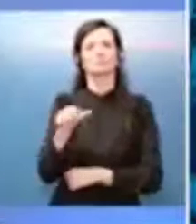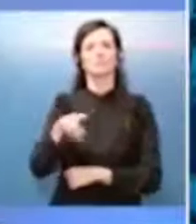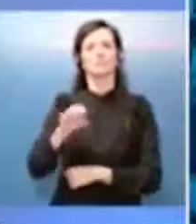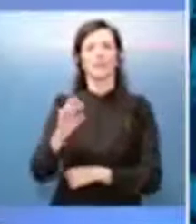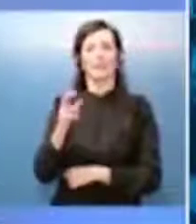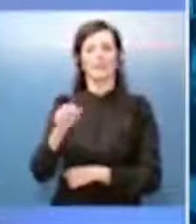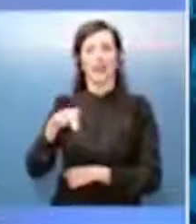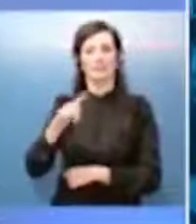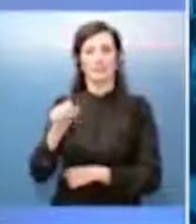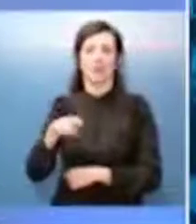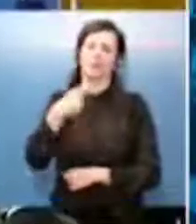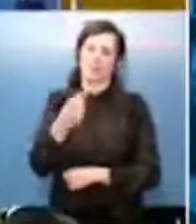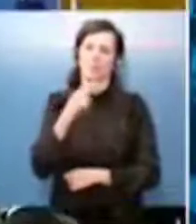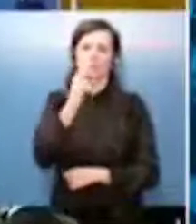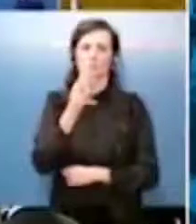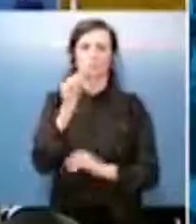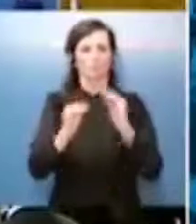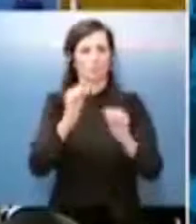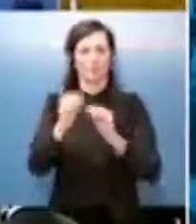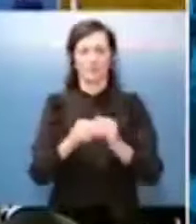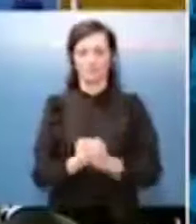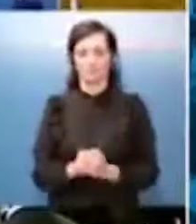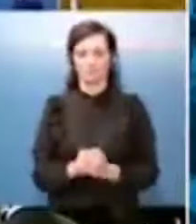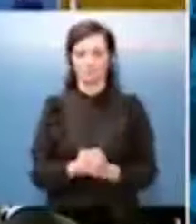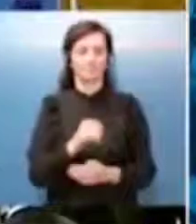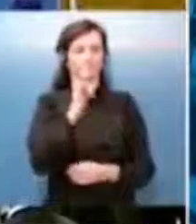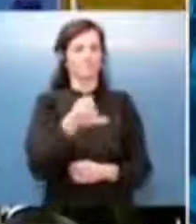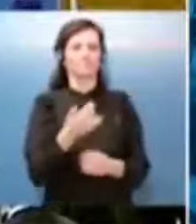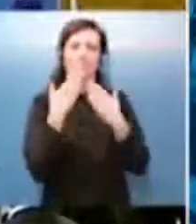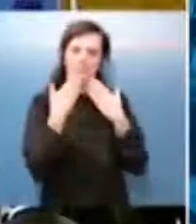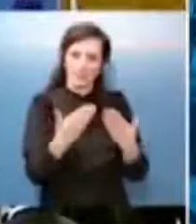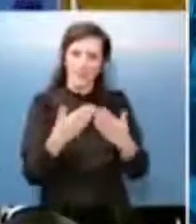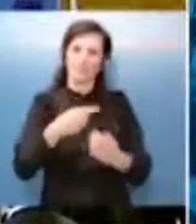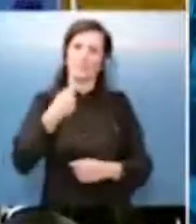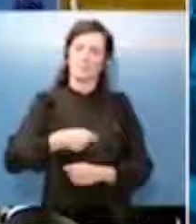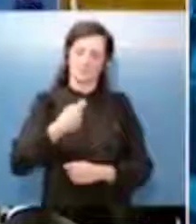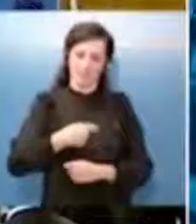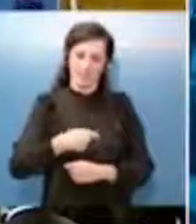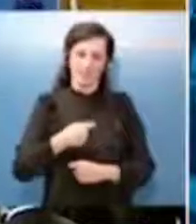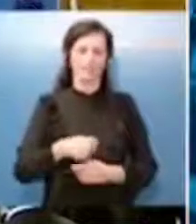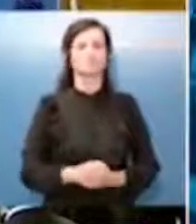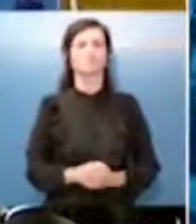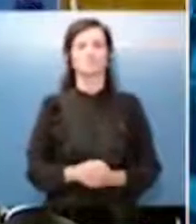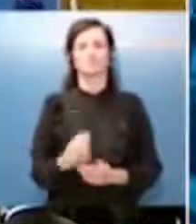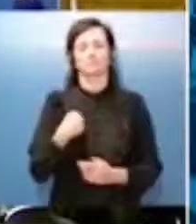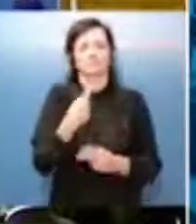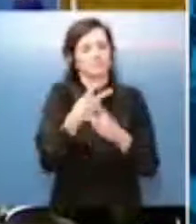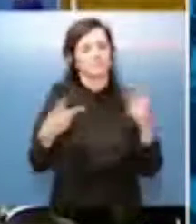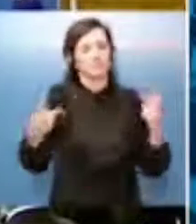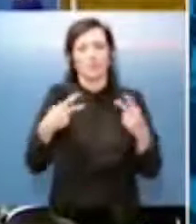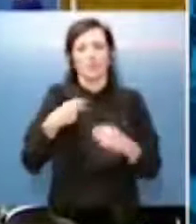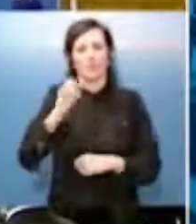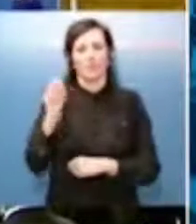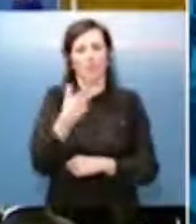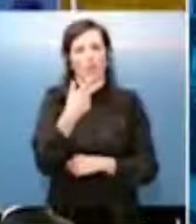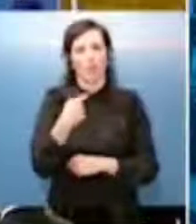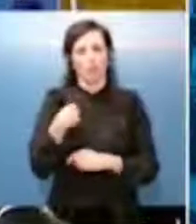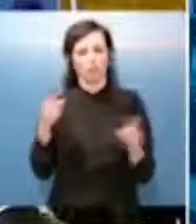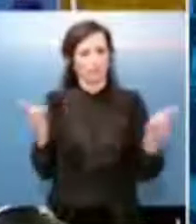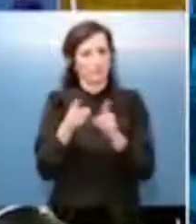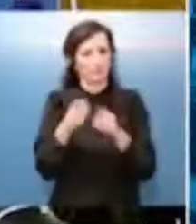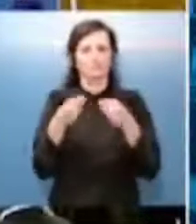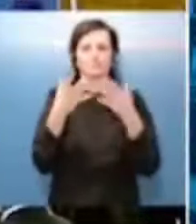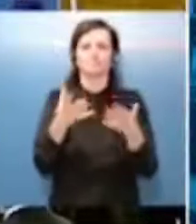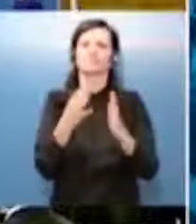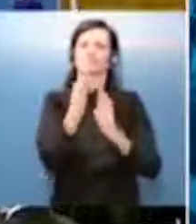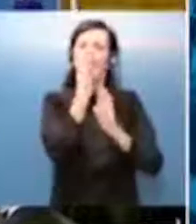assoluto non c'è mai, ma insomma tutti vogliamo la pace ma vogliamo anche poter vivere con dei prezzi dignitosi perché in un paese dove purtroppo ancora il